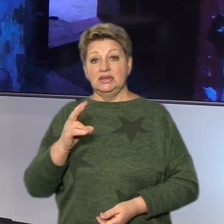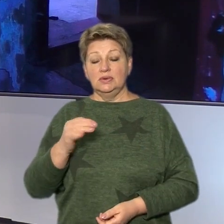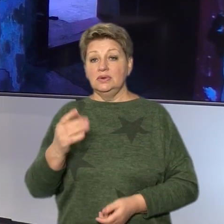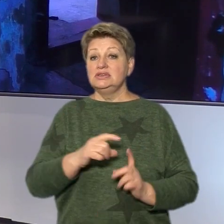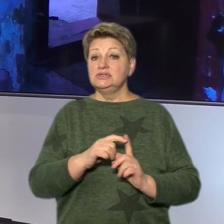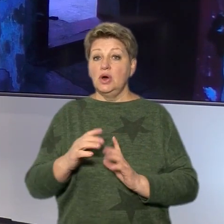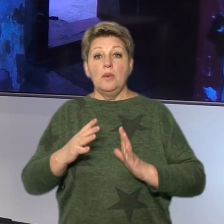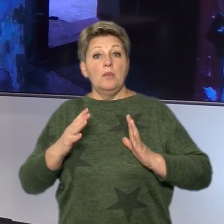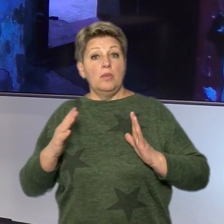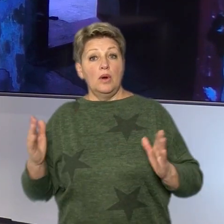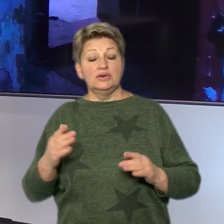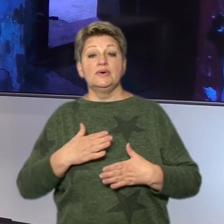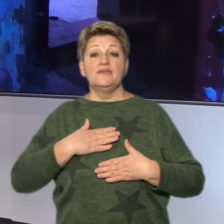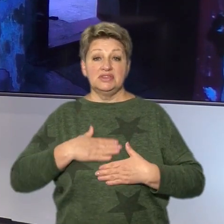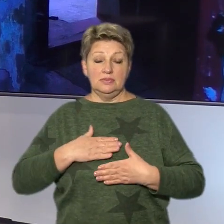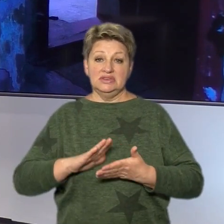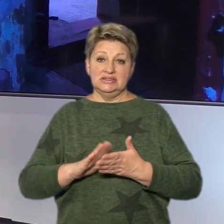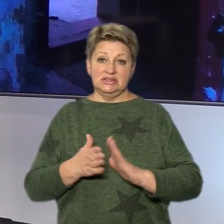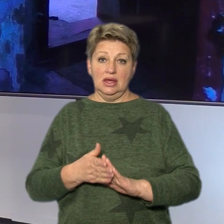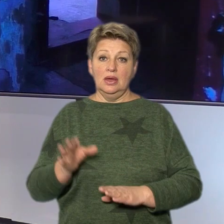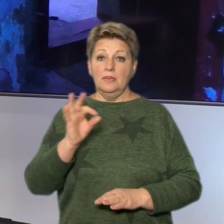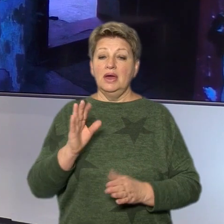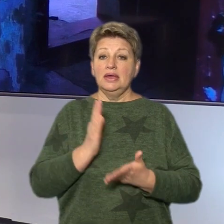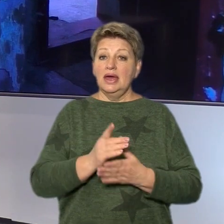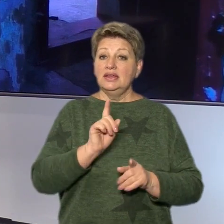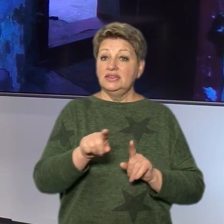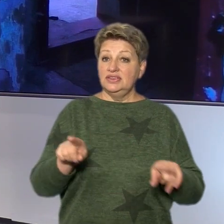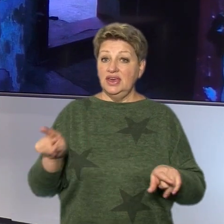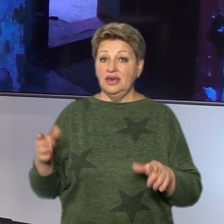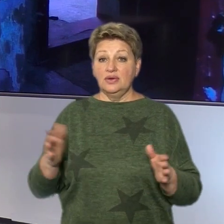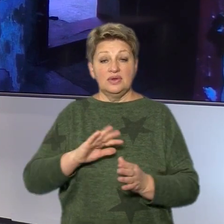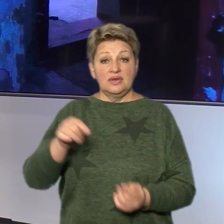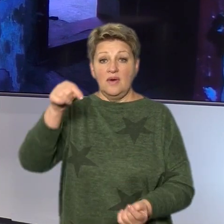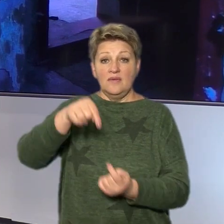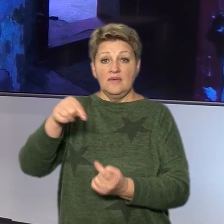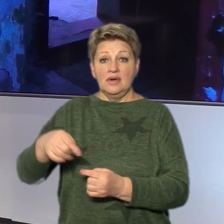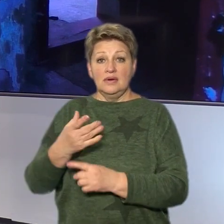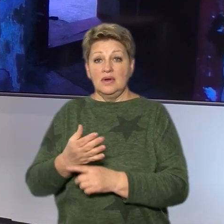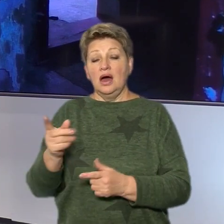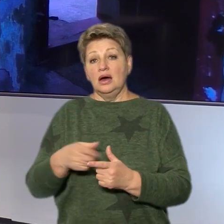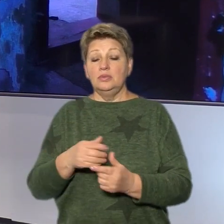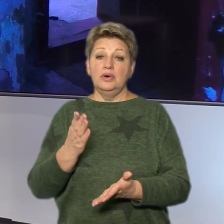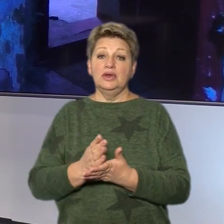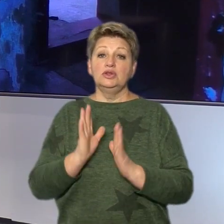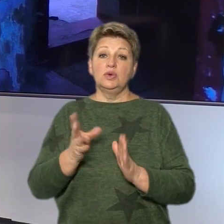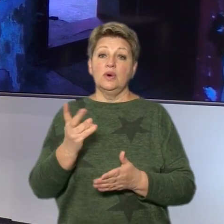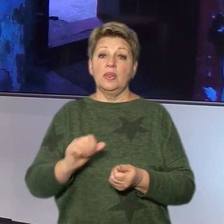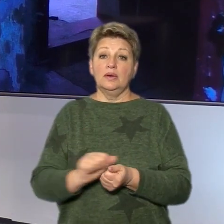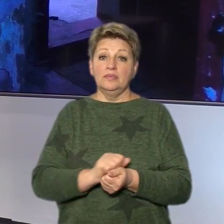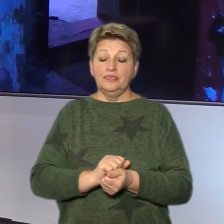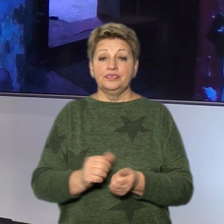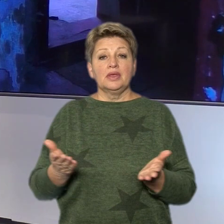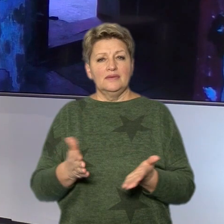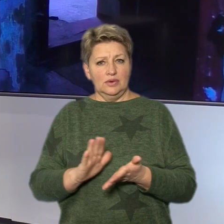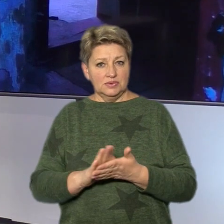її слів, більшість із них у задовільному стані. Проте і ті, що не відповідають вимогам або існують лише на картах. У якому стані місцеві